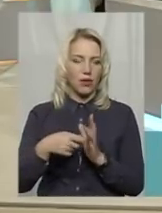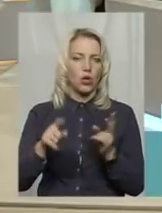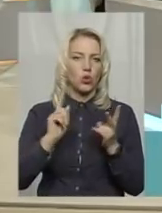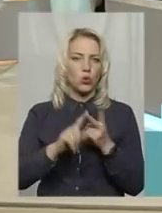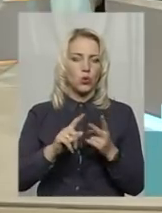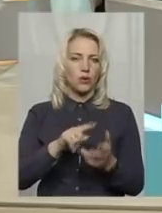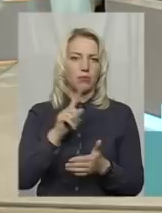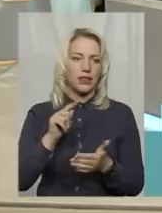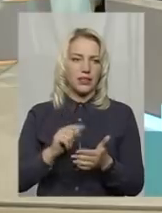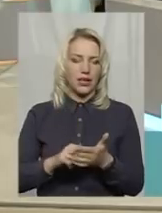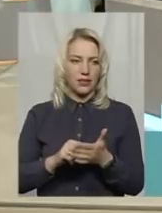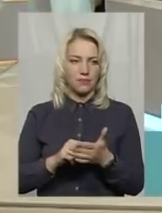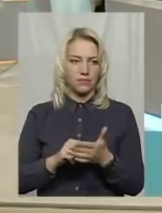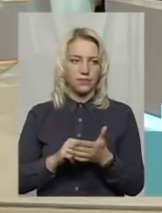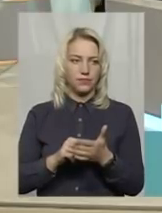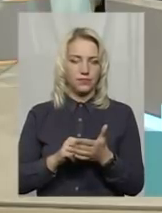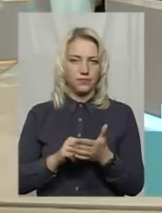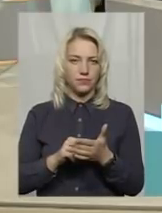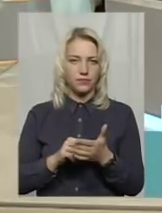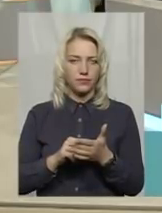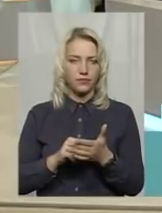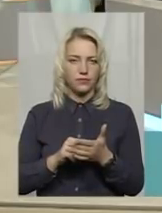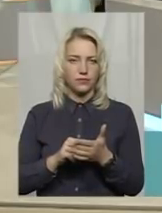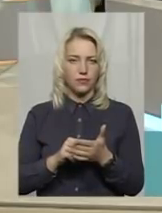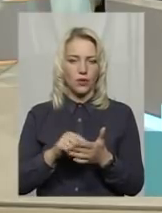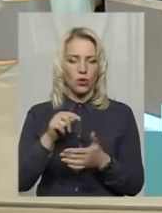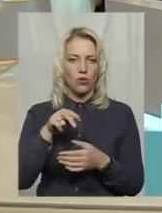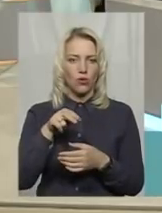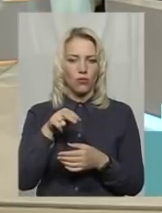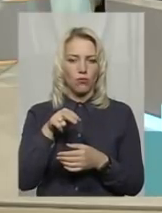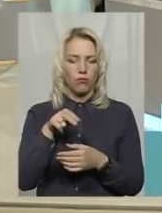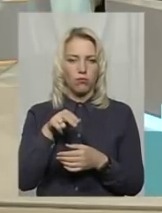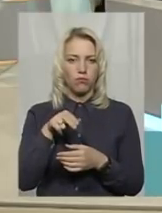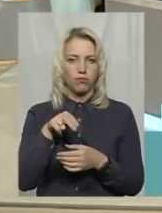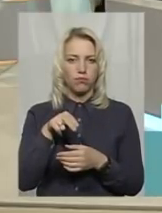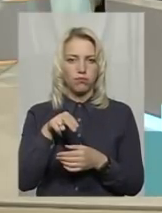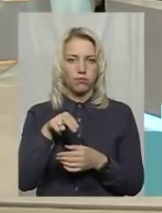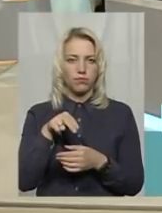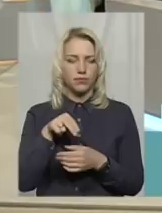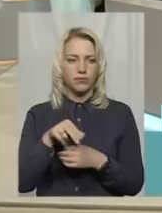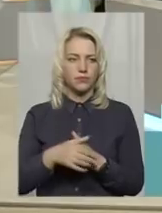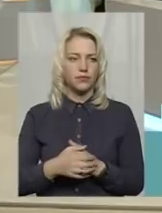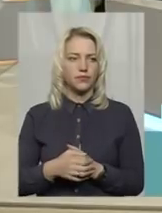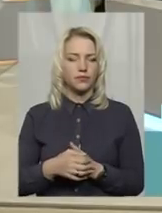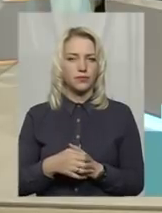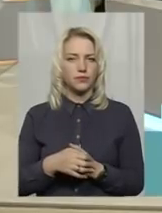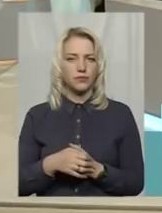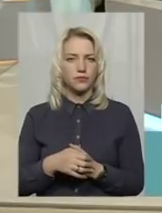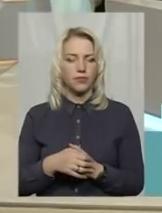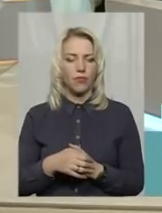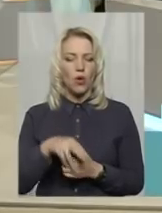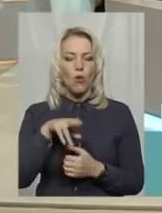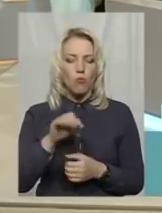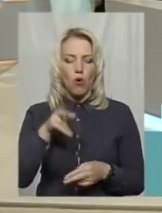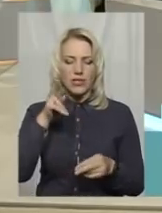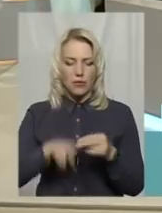запитання, ці продовжуються весною по закінченню опалуванням